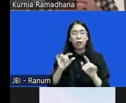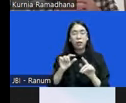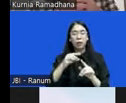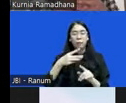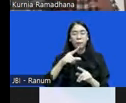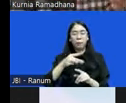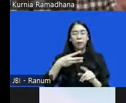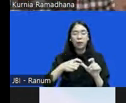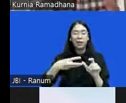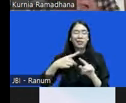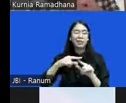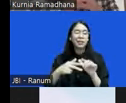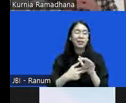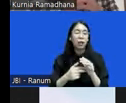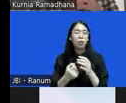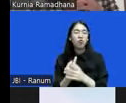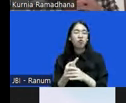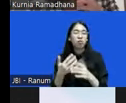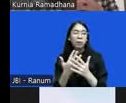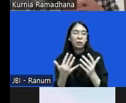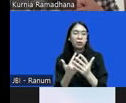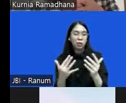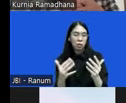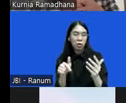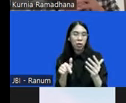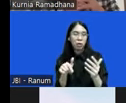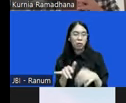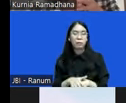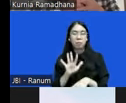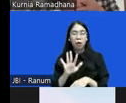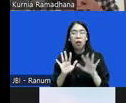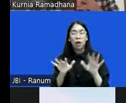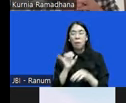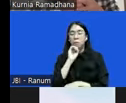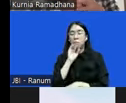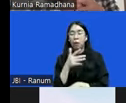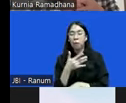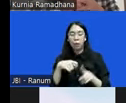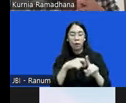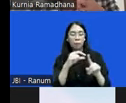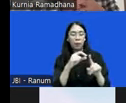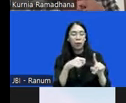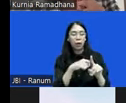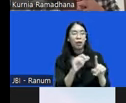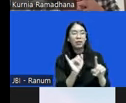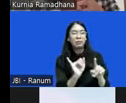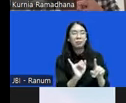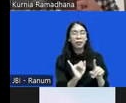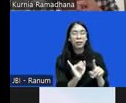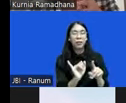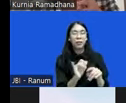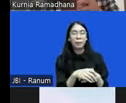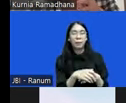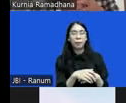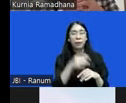yang timbul di tengah masyarakat. Banyak mengatakan KPK itu seperti kantor